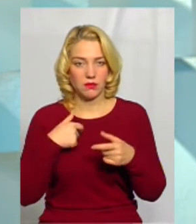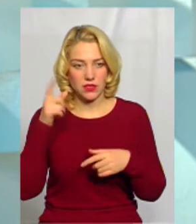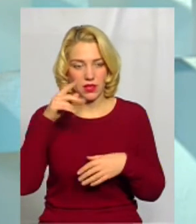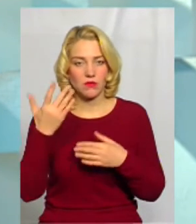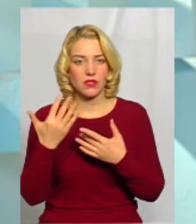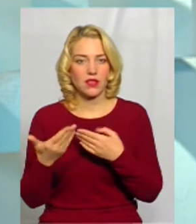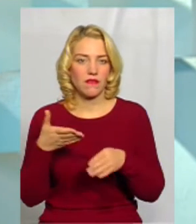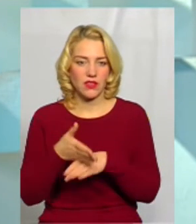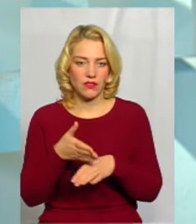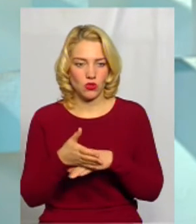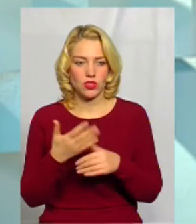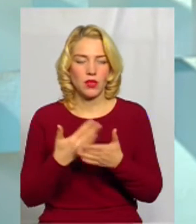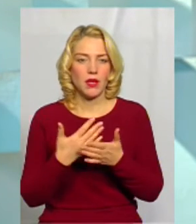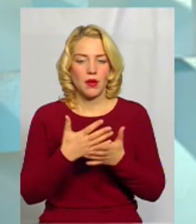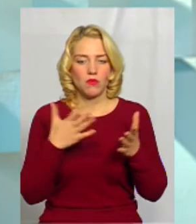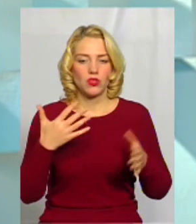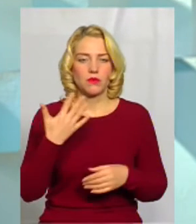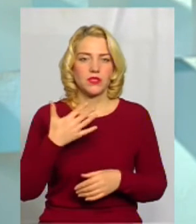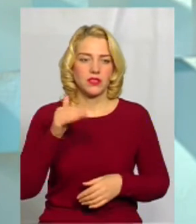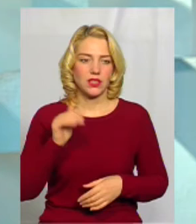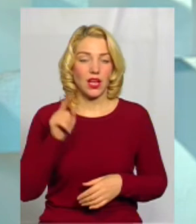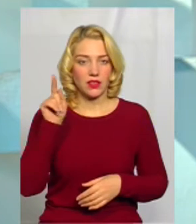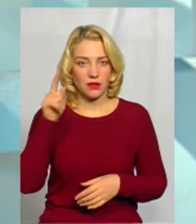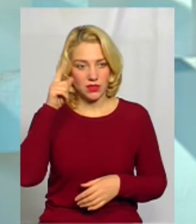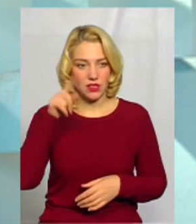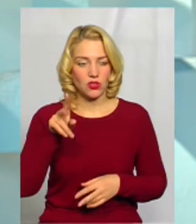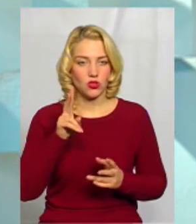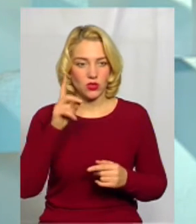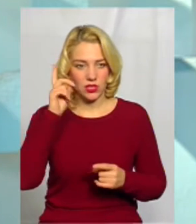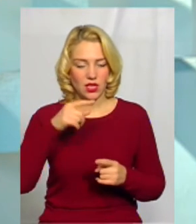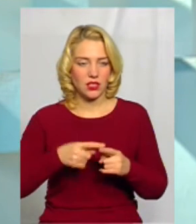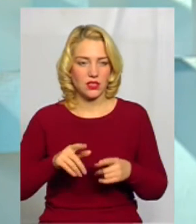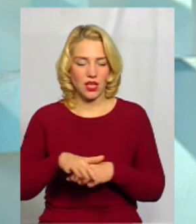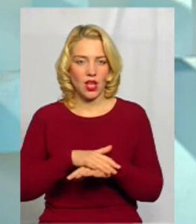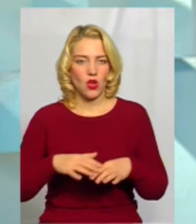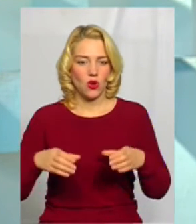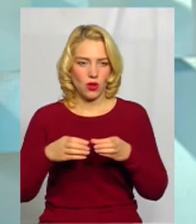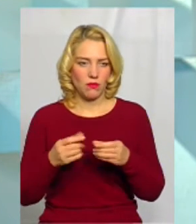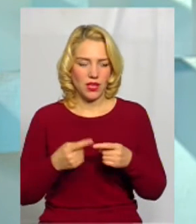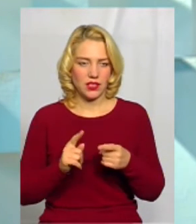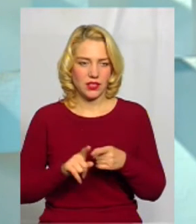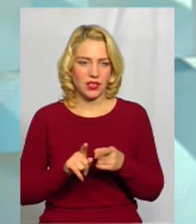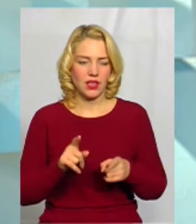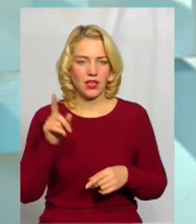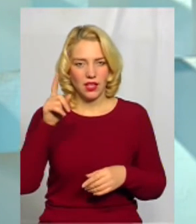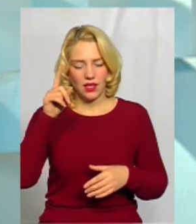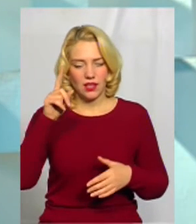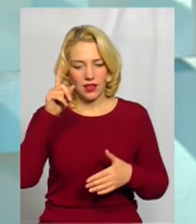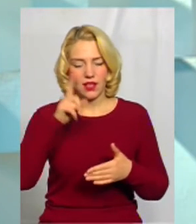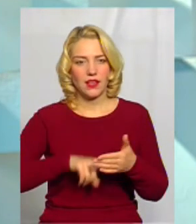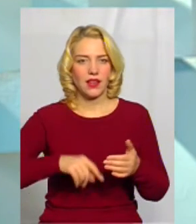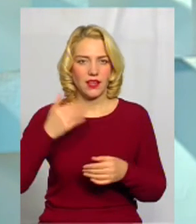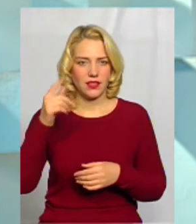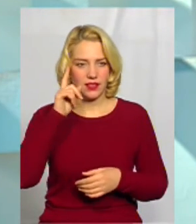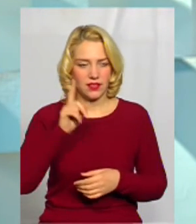це більше 50 тисяч, то там тільки знають ті, хто знає, а це громада, релігії, бавшим, Тома, така громадська організація,